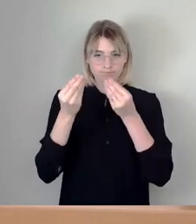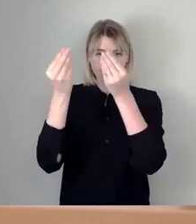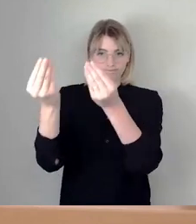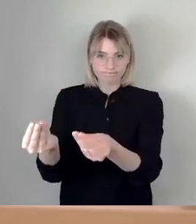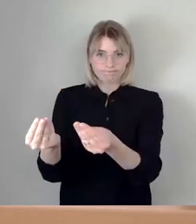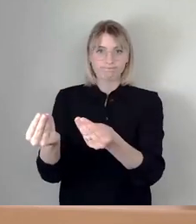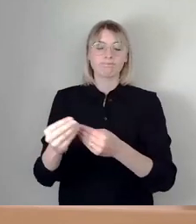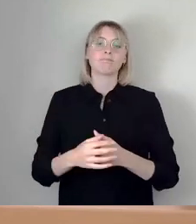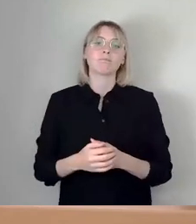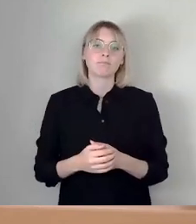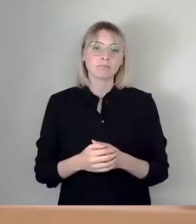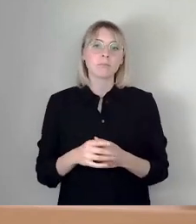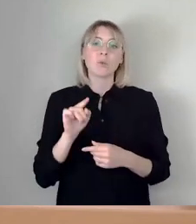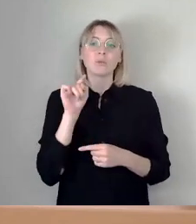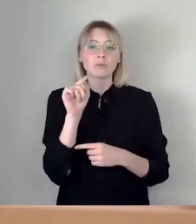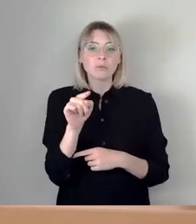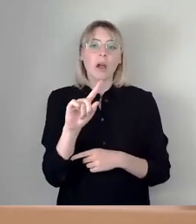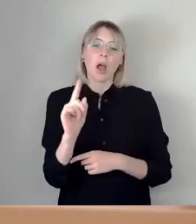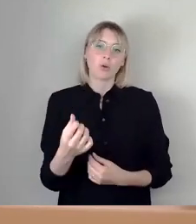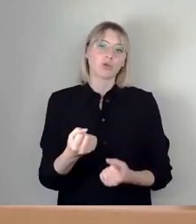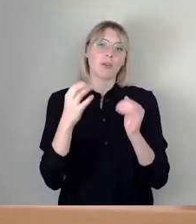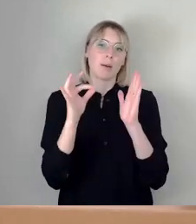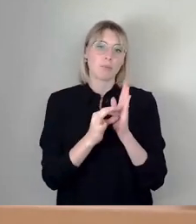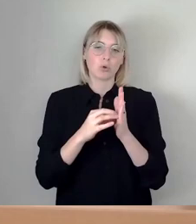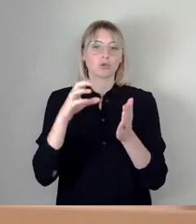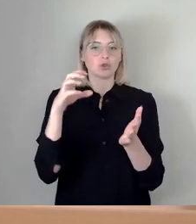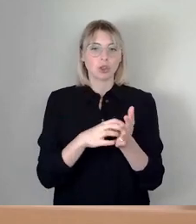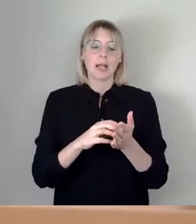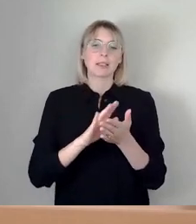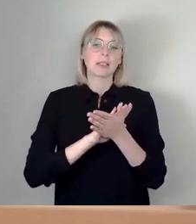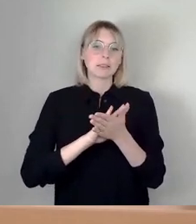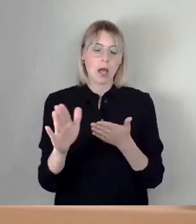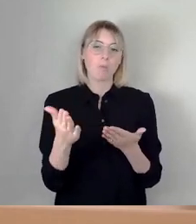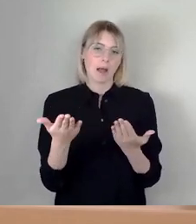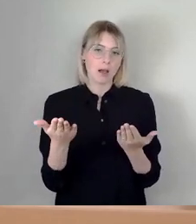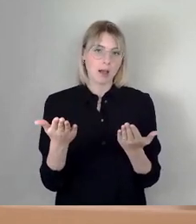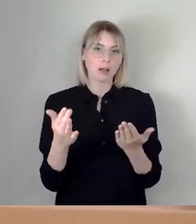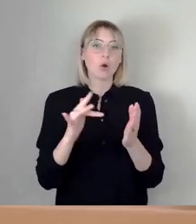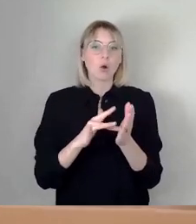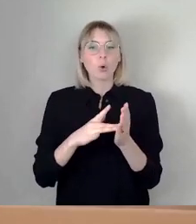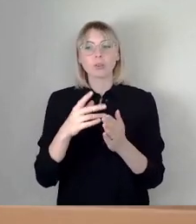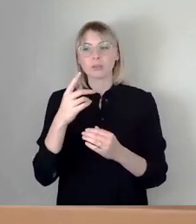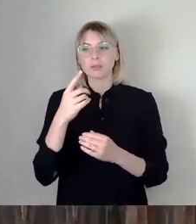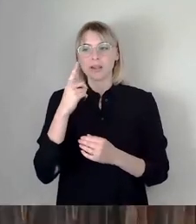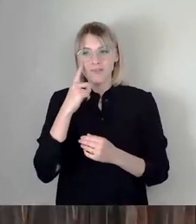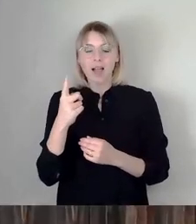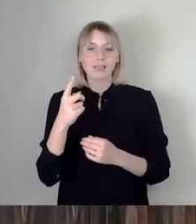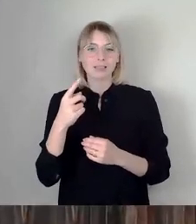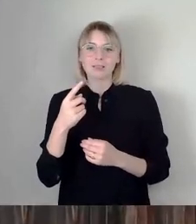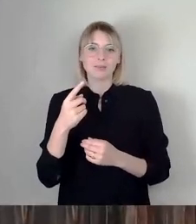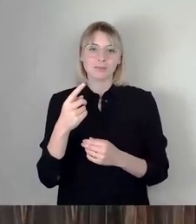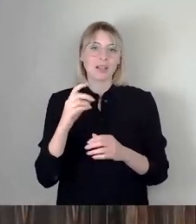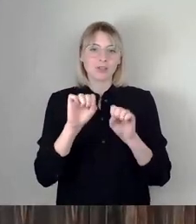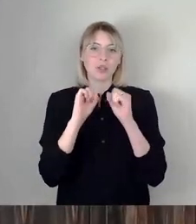Restabfallbehandlung und so. Und es wird auch den Schwerpunkt Stadtsauberkeit haben, weil wir die Situation eben auch so sehen, wie sie ist, nämlich